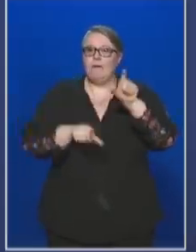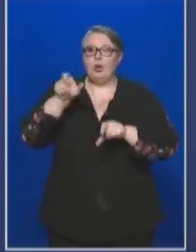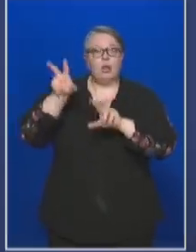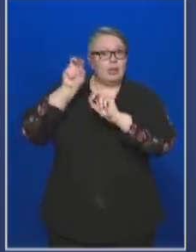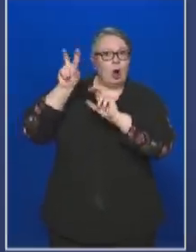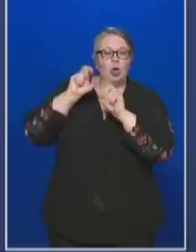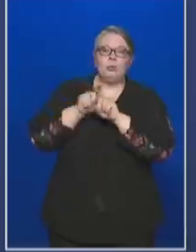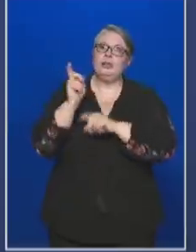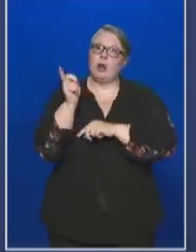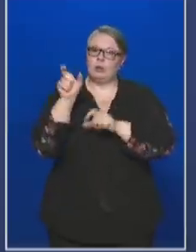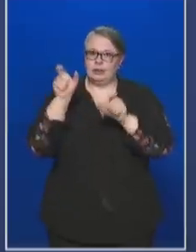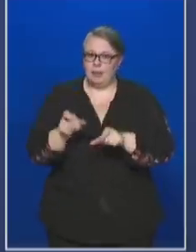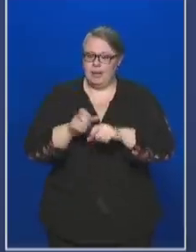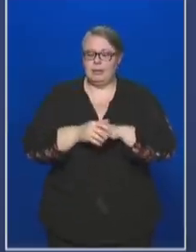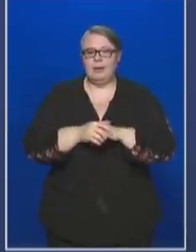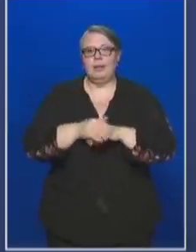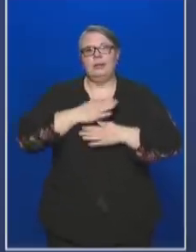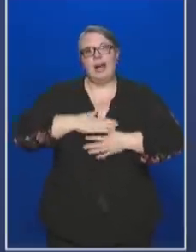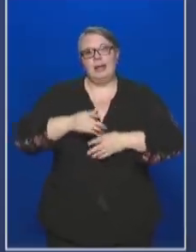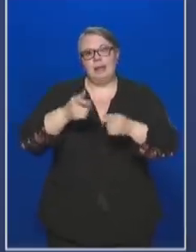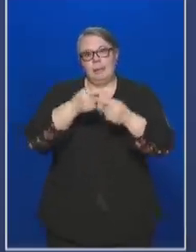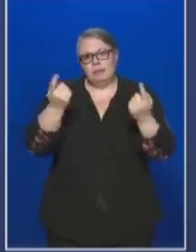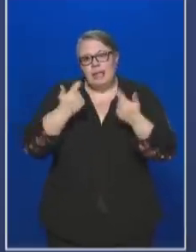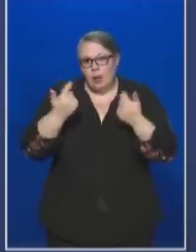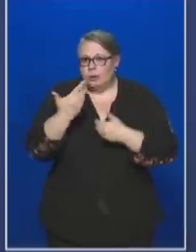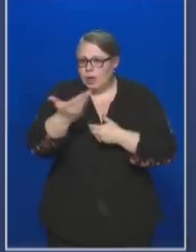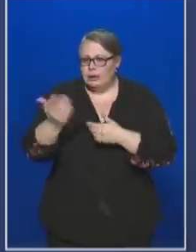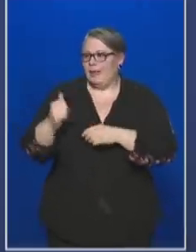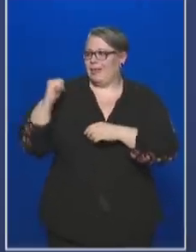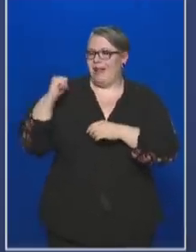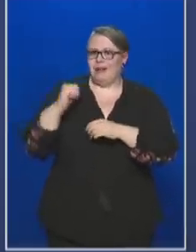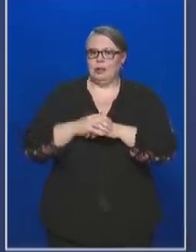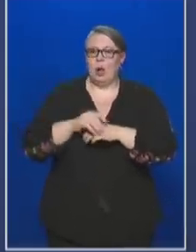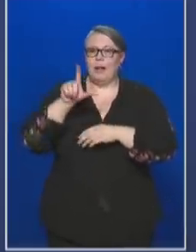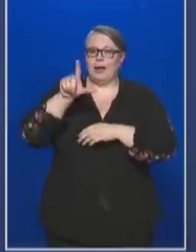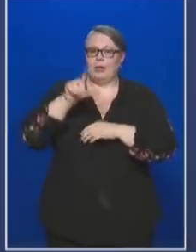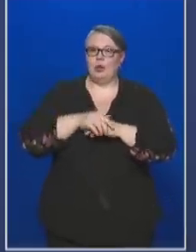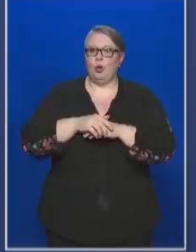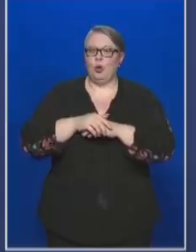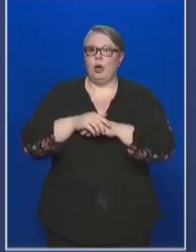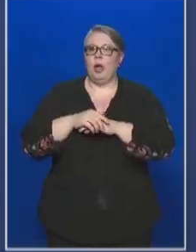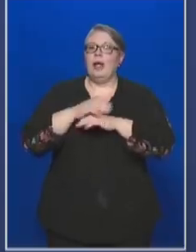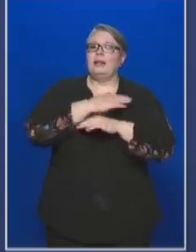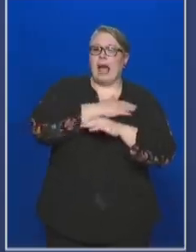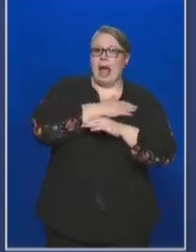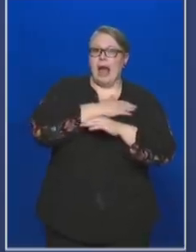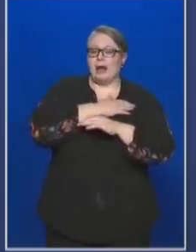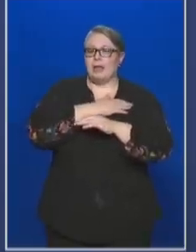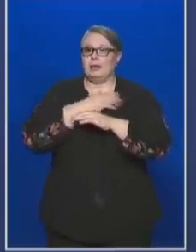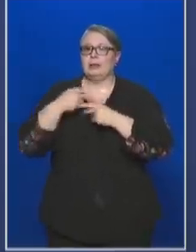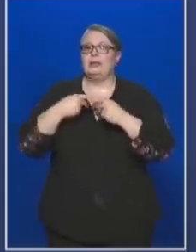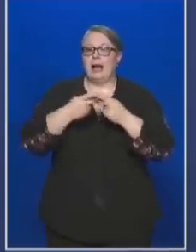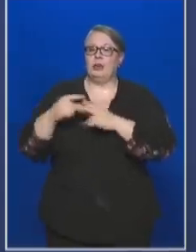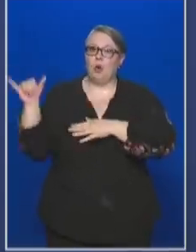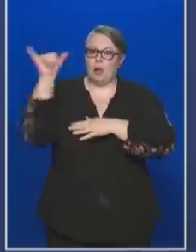ezidáig gyanúsítottként. Szeretném önöket tájékoztatni, hogy a tegnapi napon két teher szállítójárat érkezett Budapest